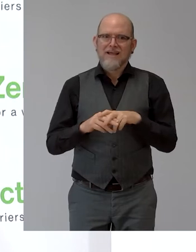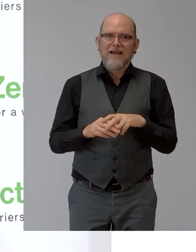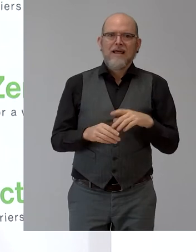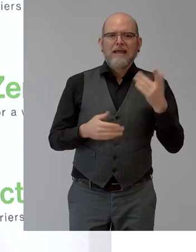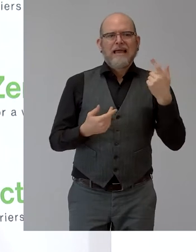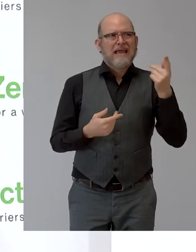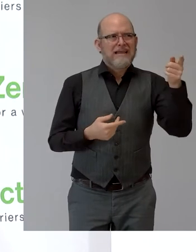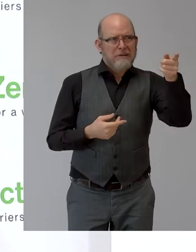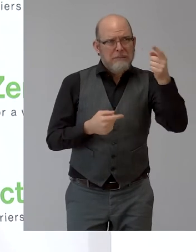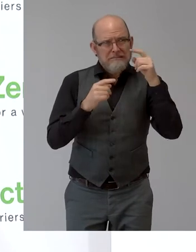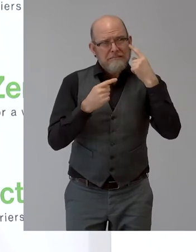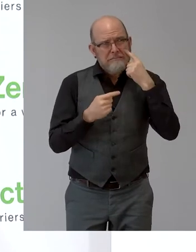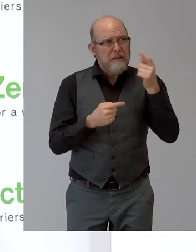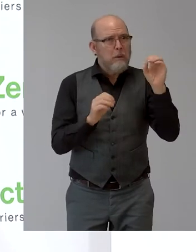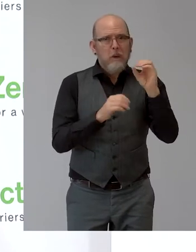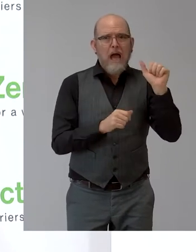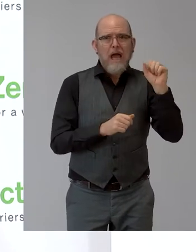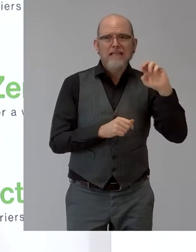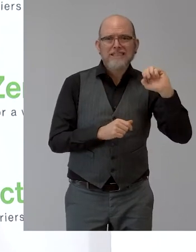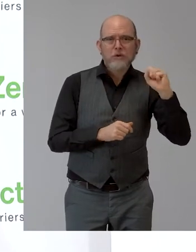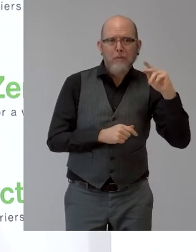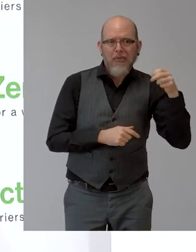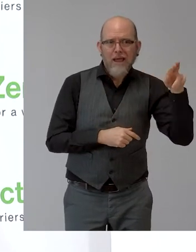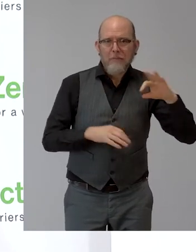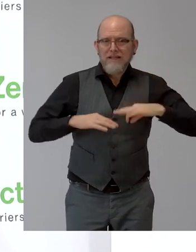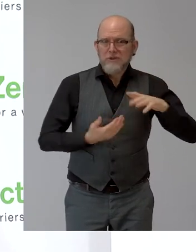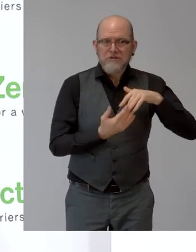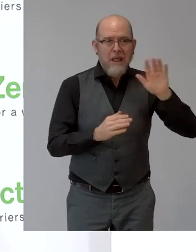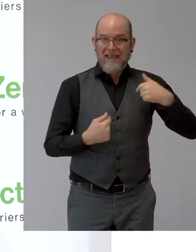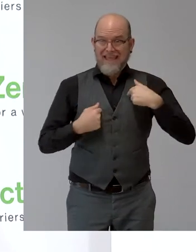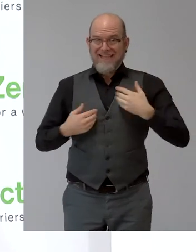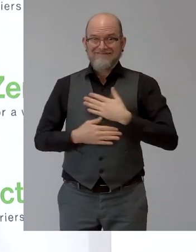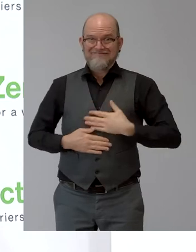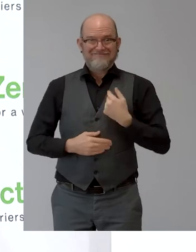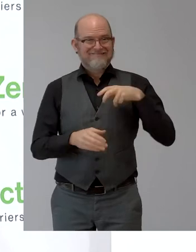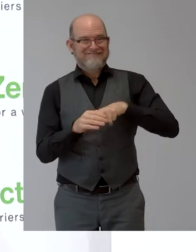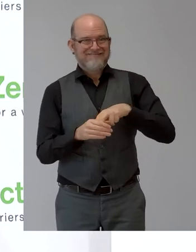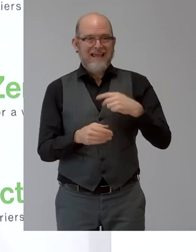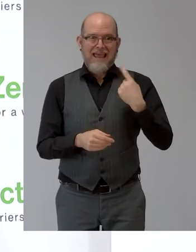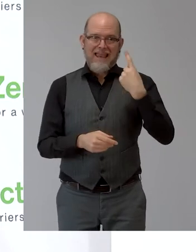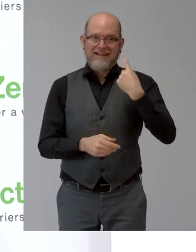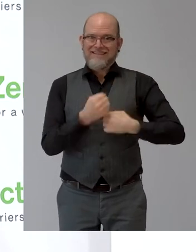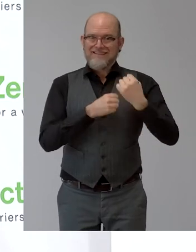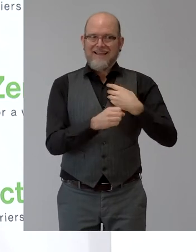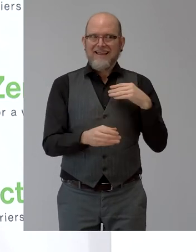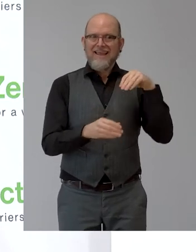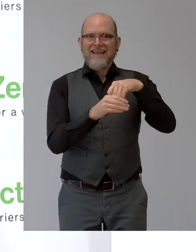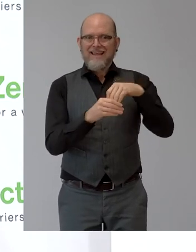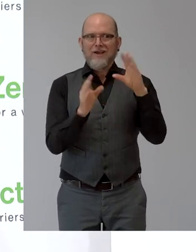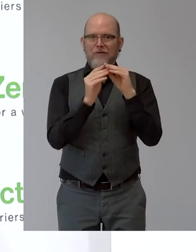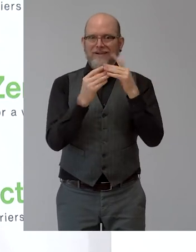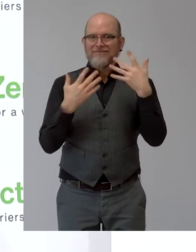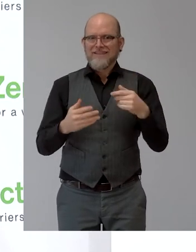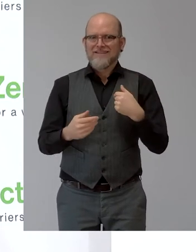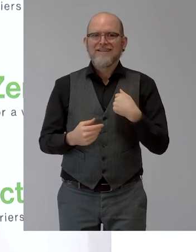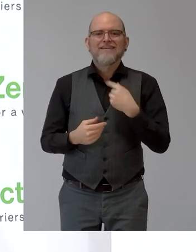sein darf. Ich durfte die letzten Jahre auch schon bei der Konferenz sein und bitte erlauben Sie mir auch ganz kurz einleitend wirklich die besten Grüße und